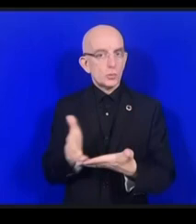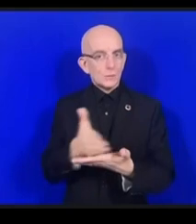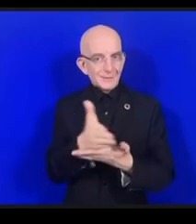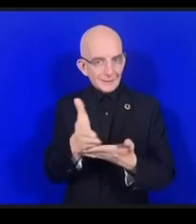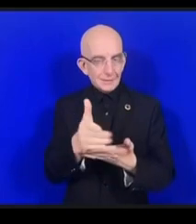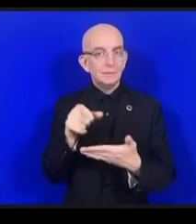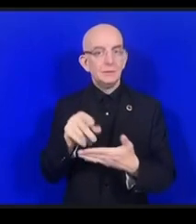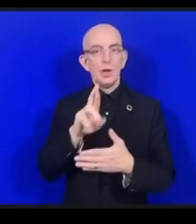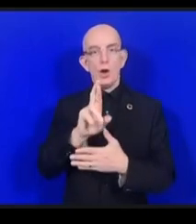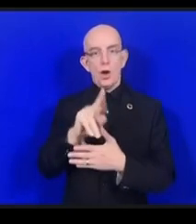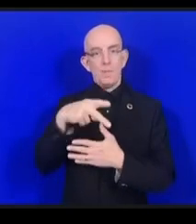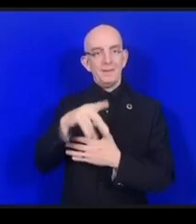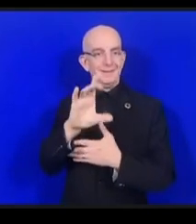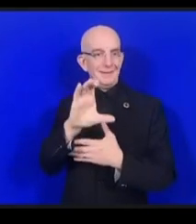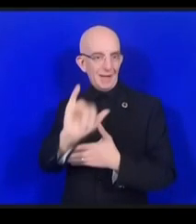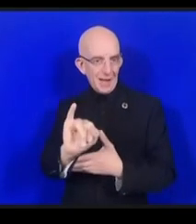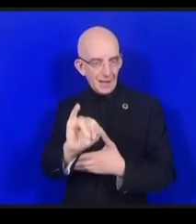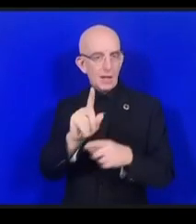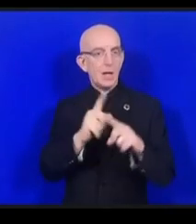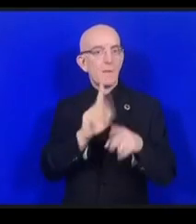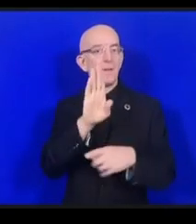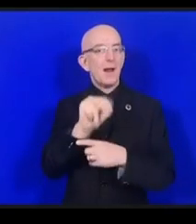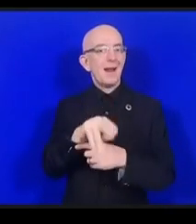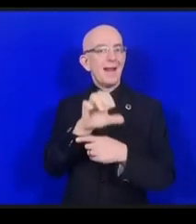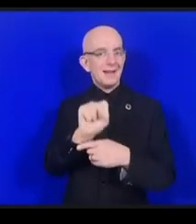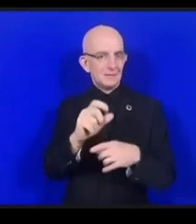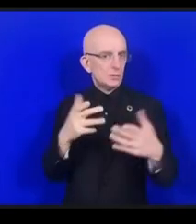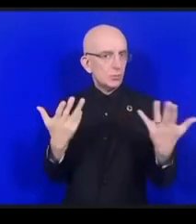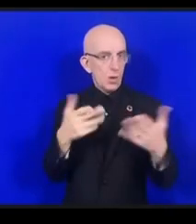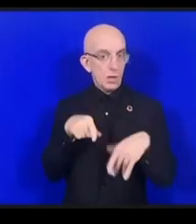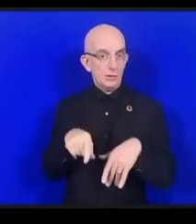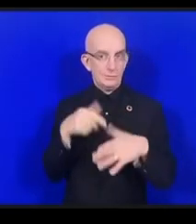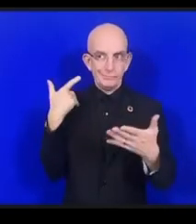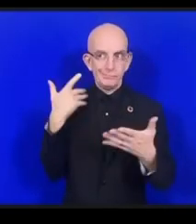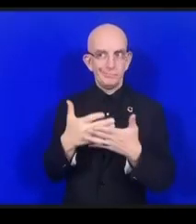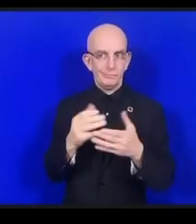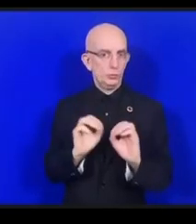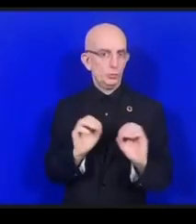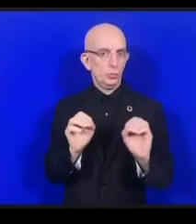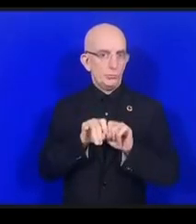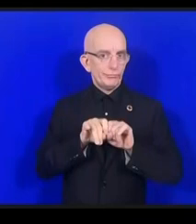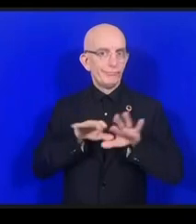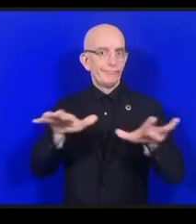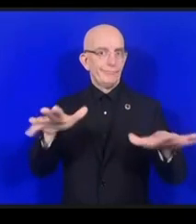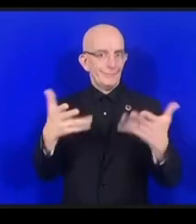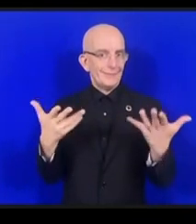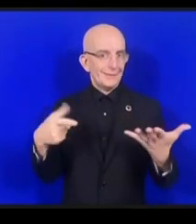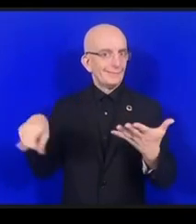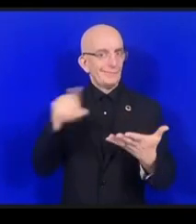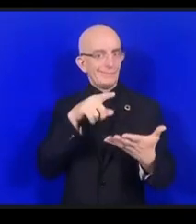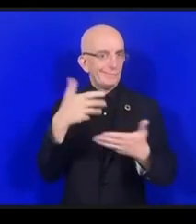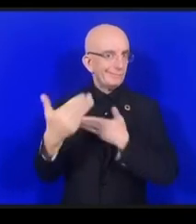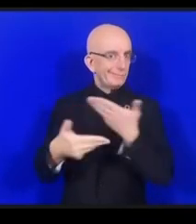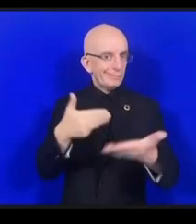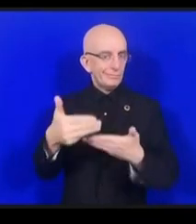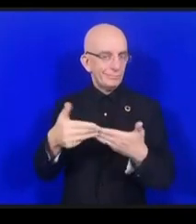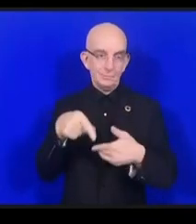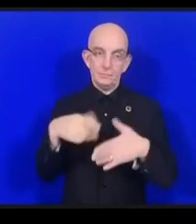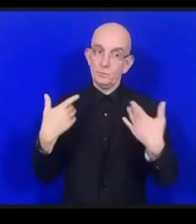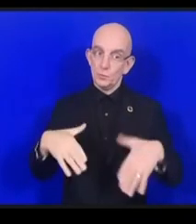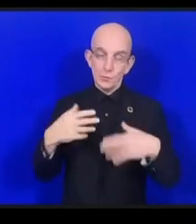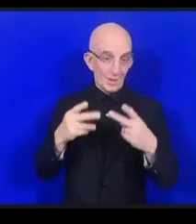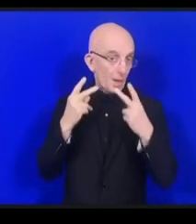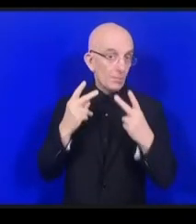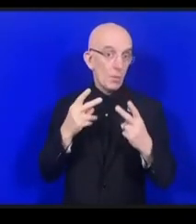pour voir si ces normes-là peuvent être bien vues par la suite et puis nous